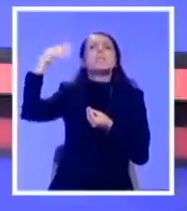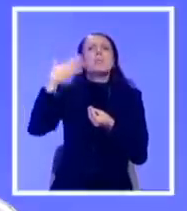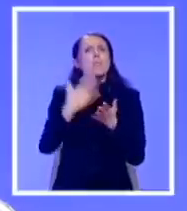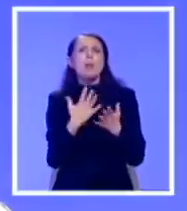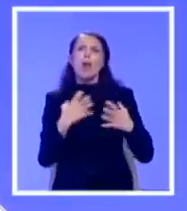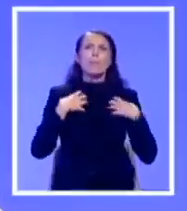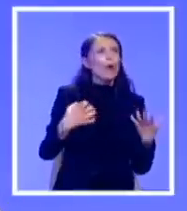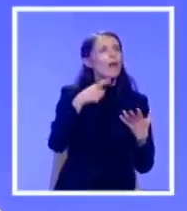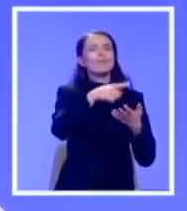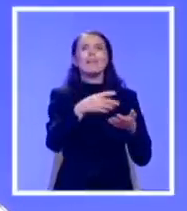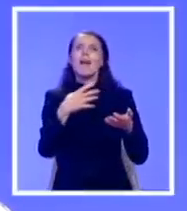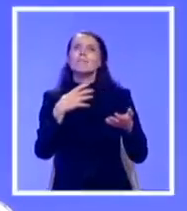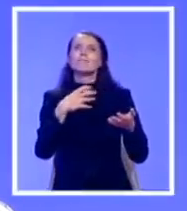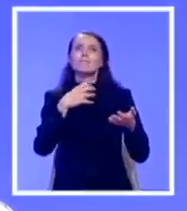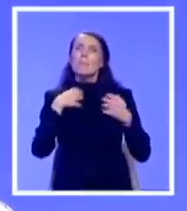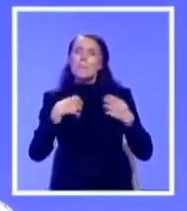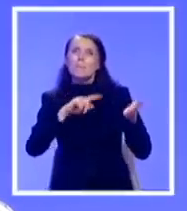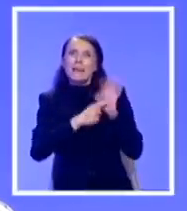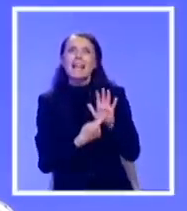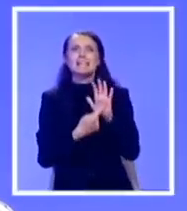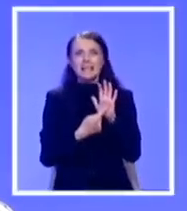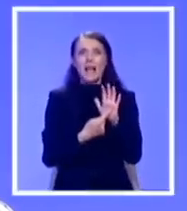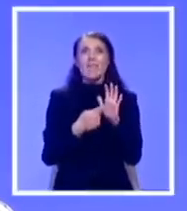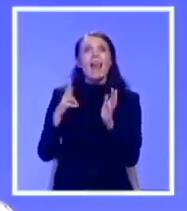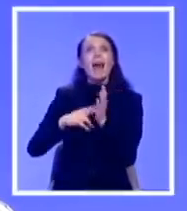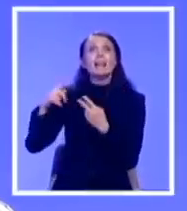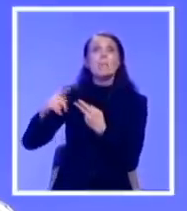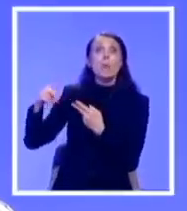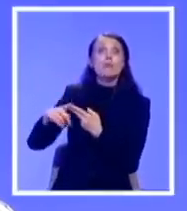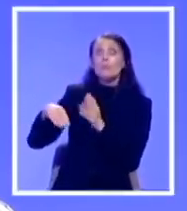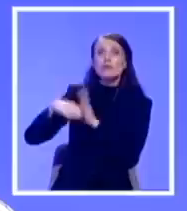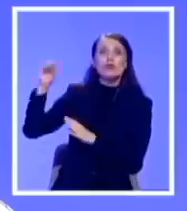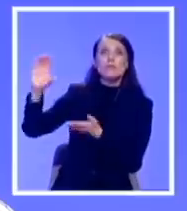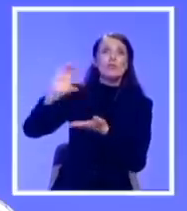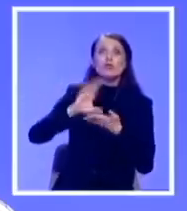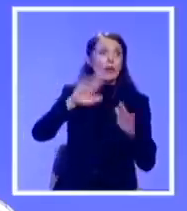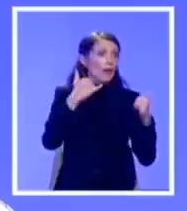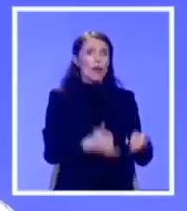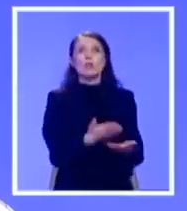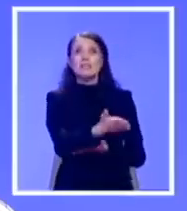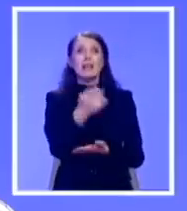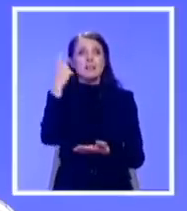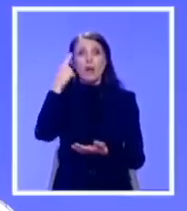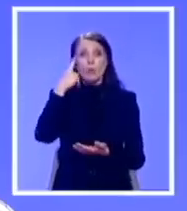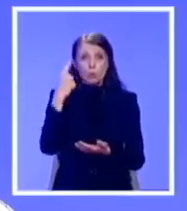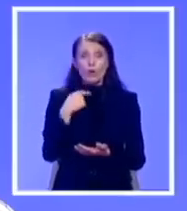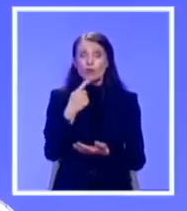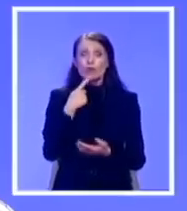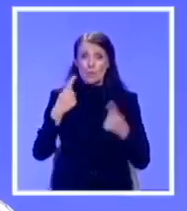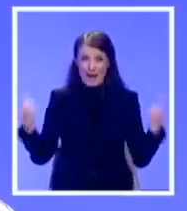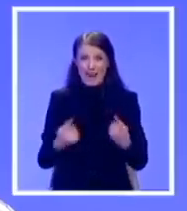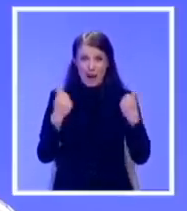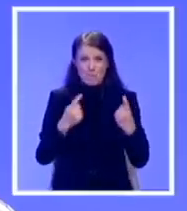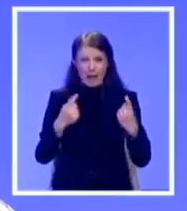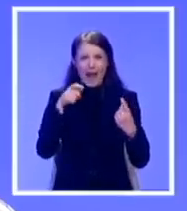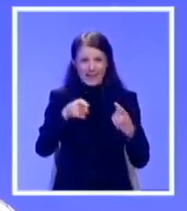Imali smo taj budžet, Nade Popović-Perešić. Dakle, za dosta toga treba novac. Evo, ja ću vam reći da je kampanja Pokreta slobodni građana